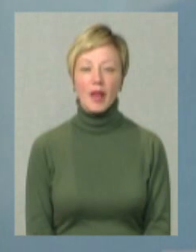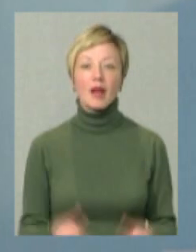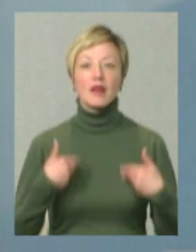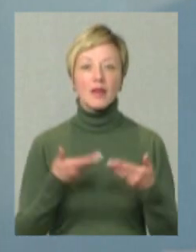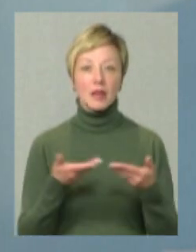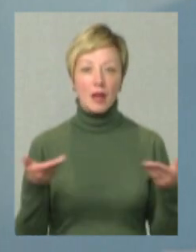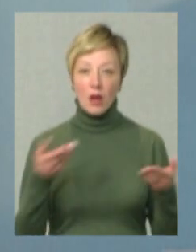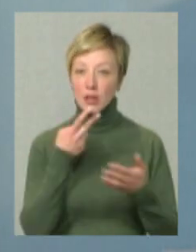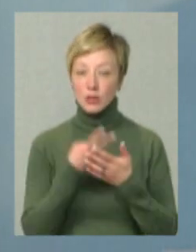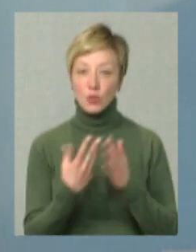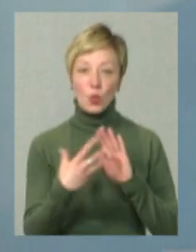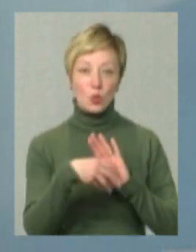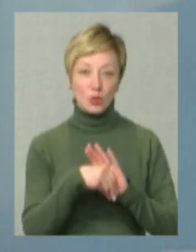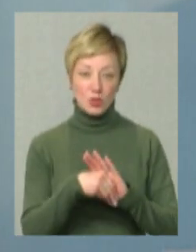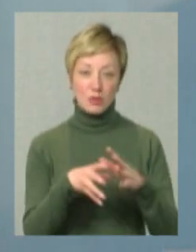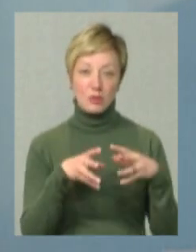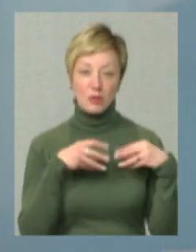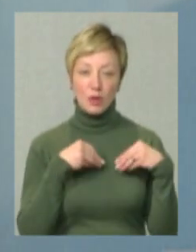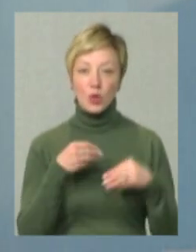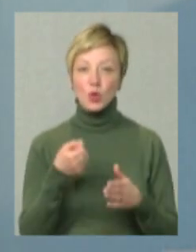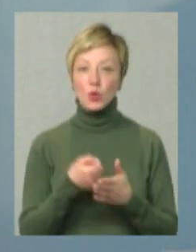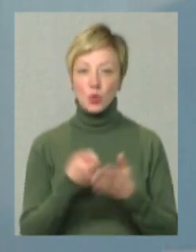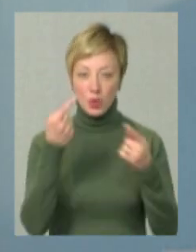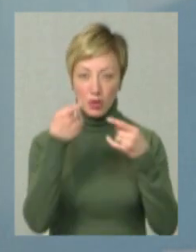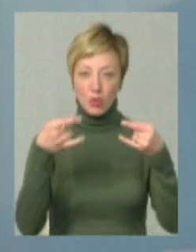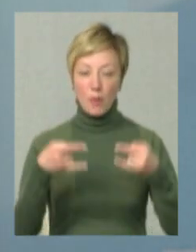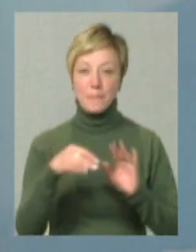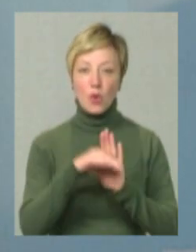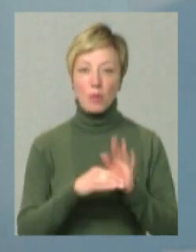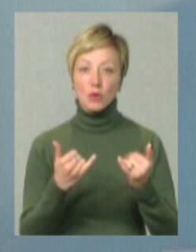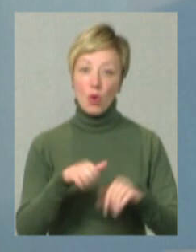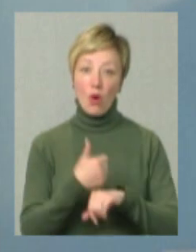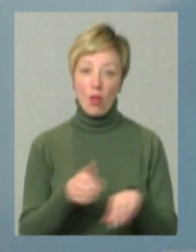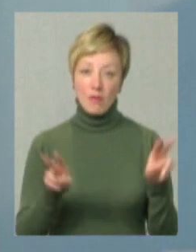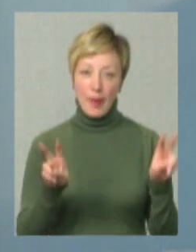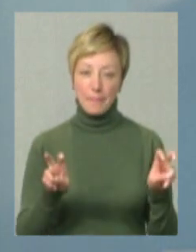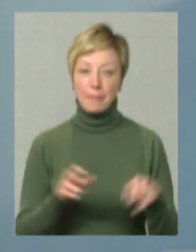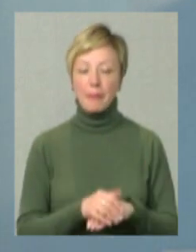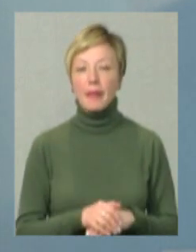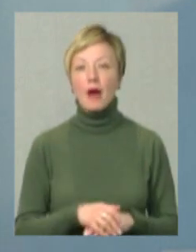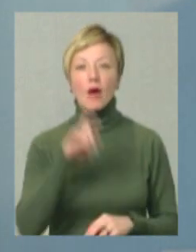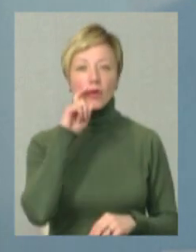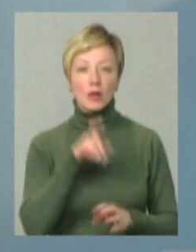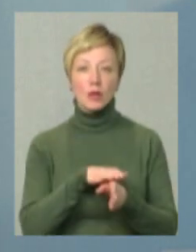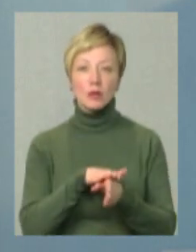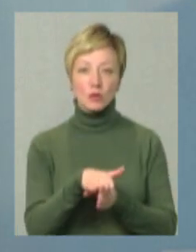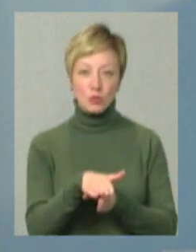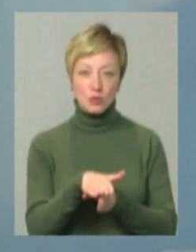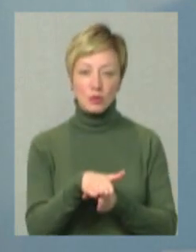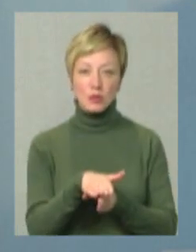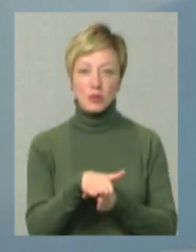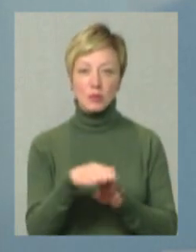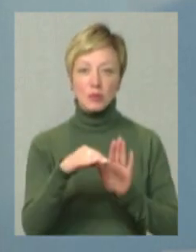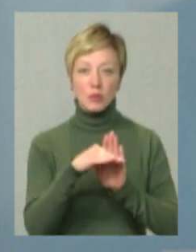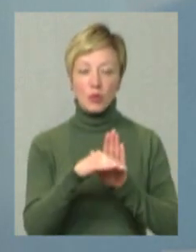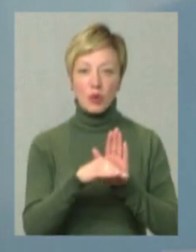Вітаю глядачів, які долучилися до етеропрограми «Сьогодні головне». В Україні реалізується